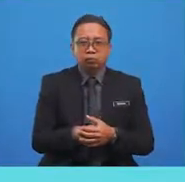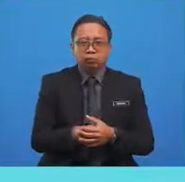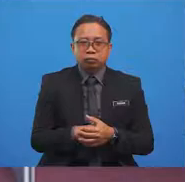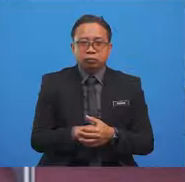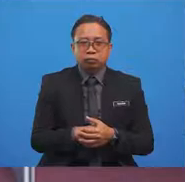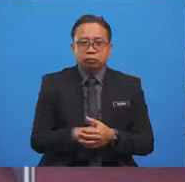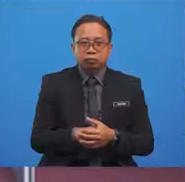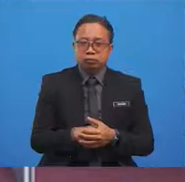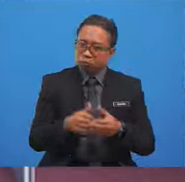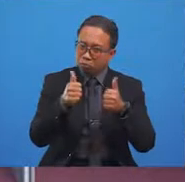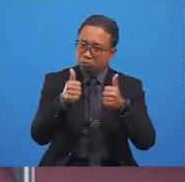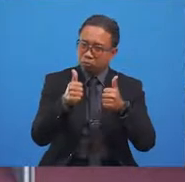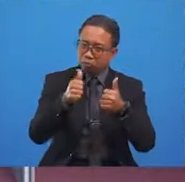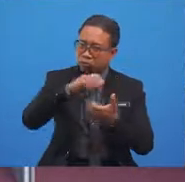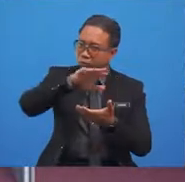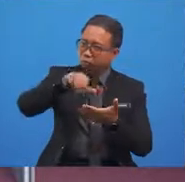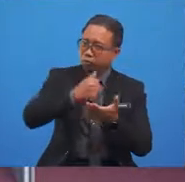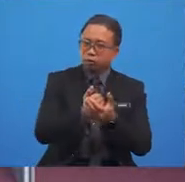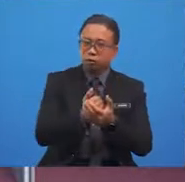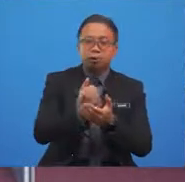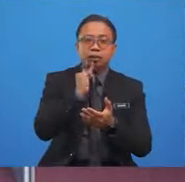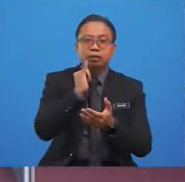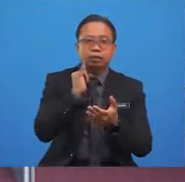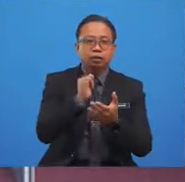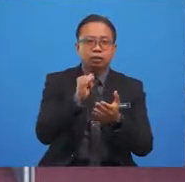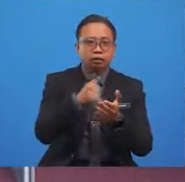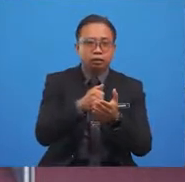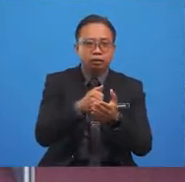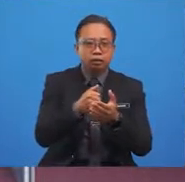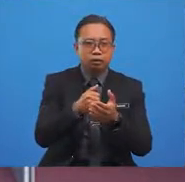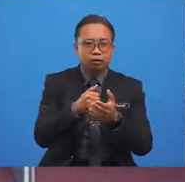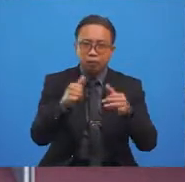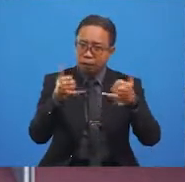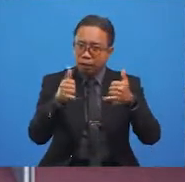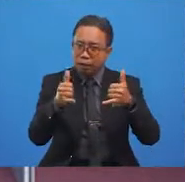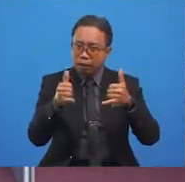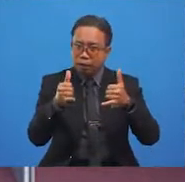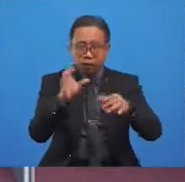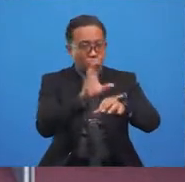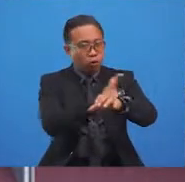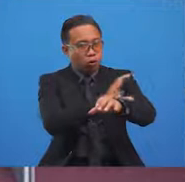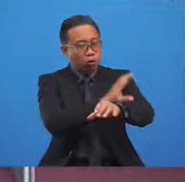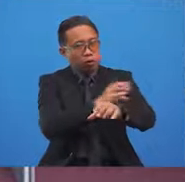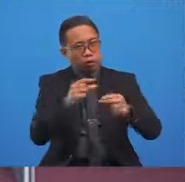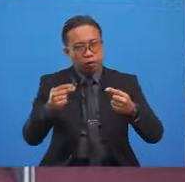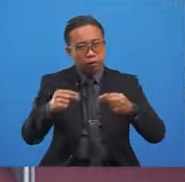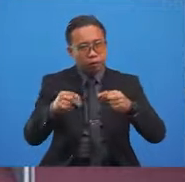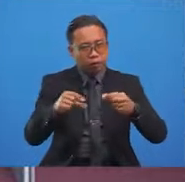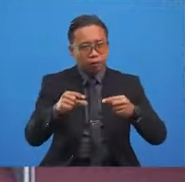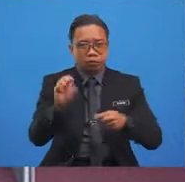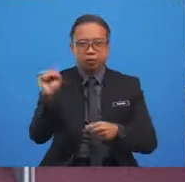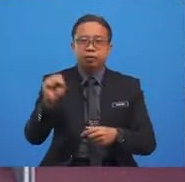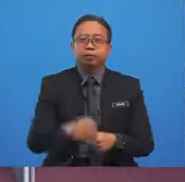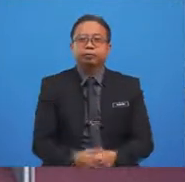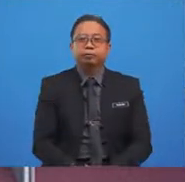Great job, everyone. It is playing computer games.